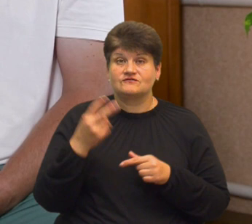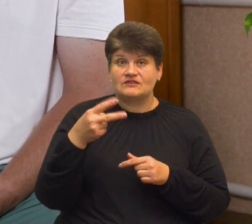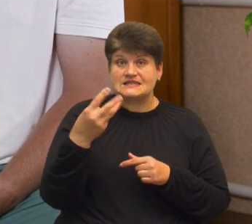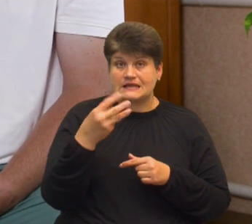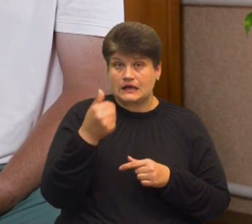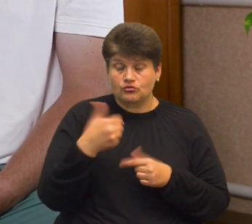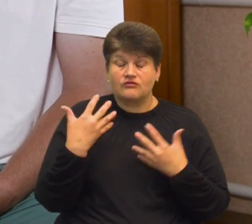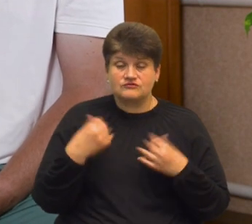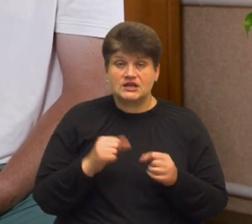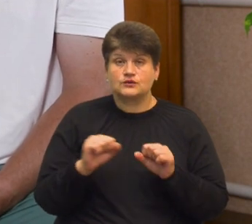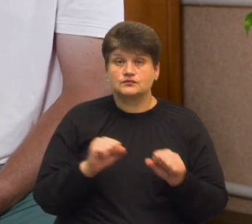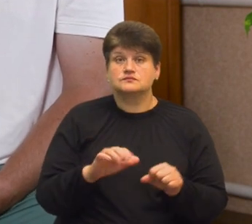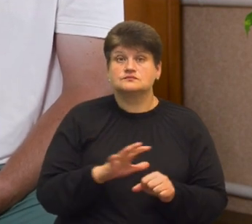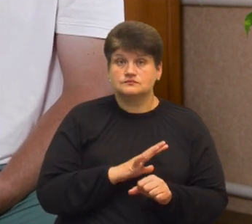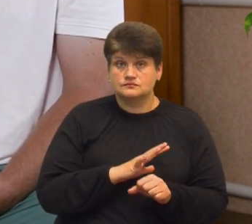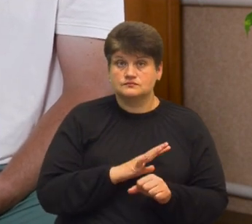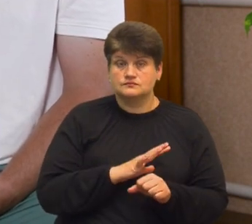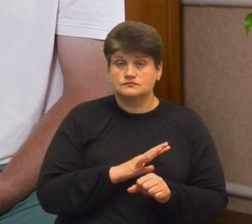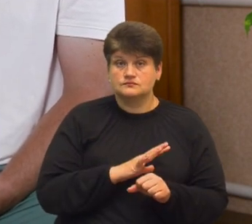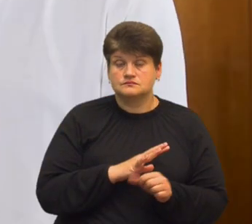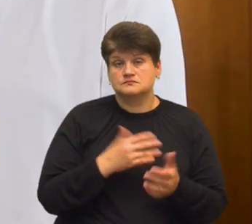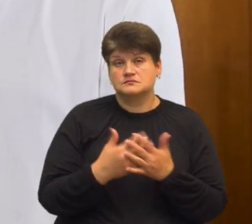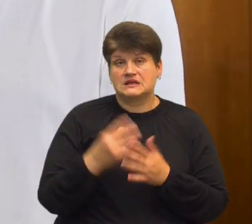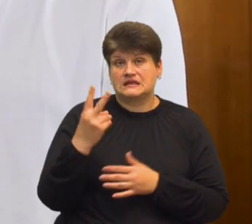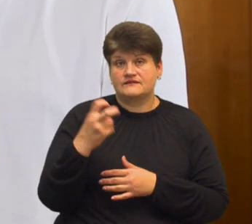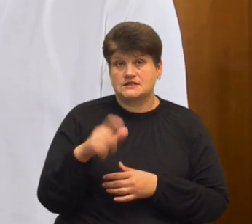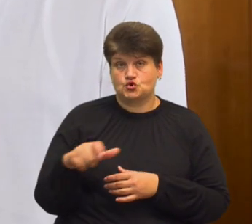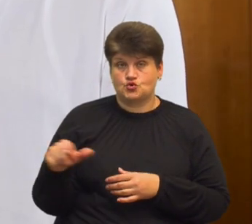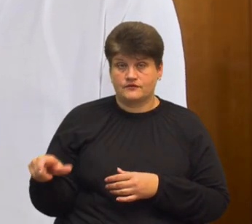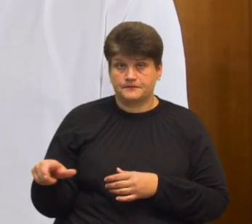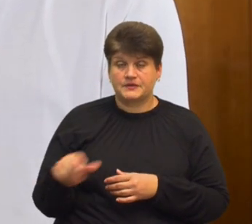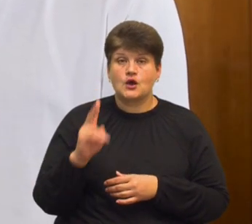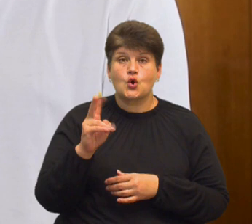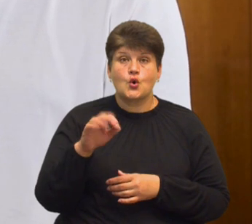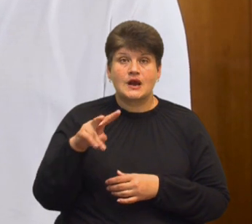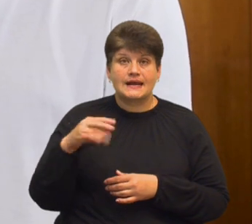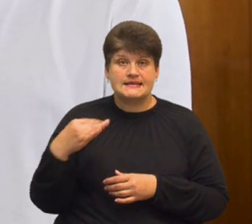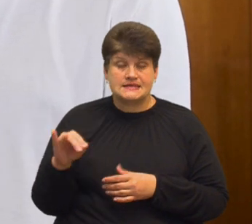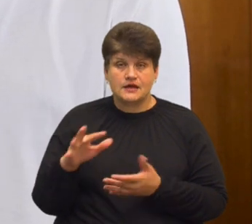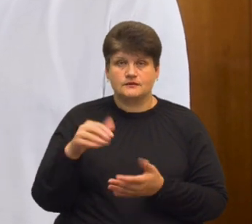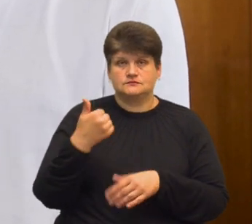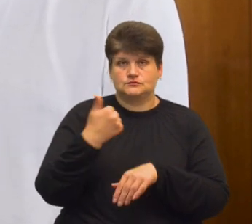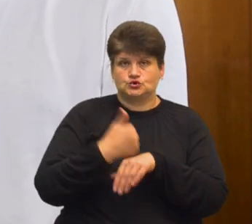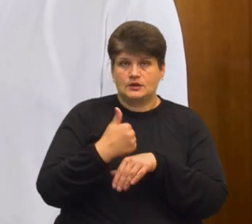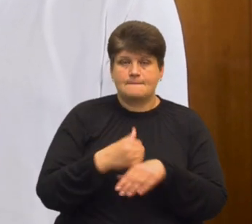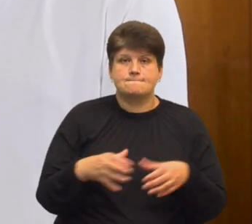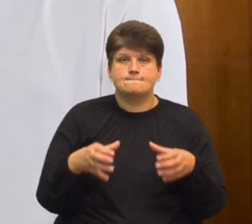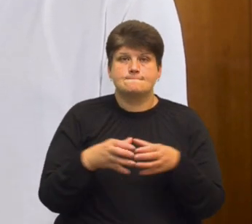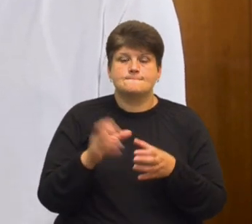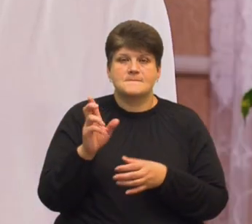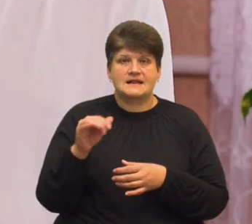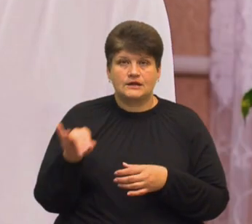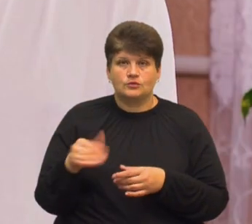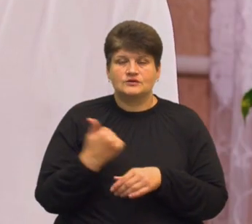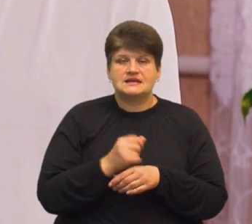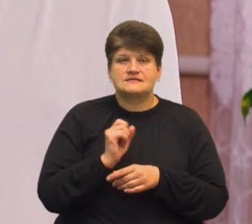я вже керував з порядку до 200 чоловік. Коли Колізей очолив батальйон, основним завданням було набрати людей.